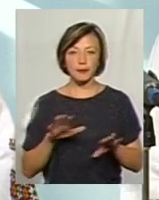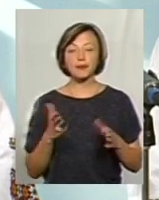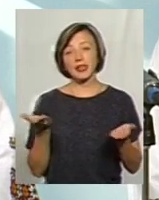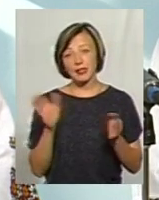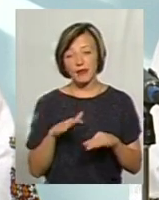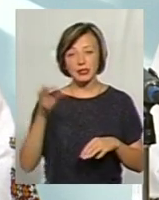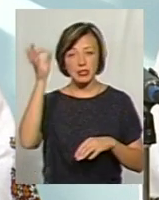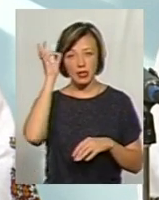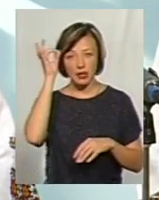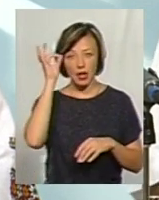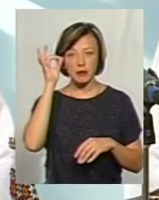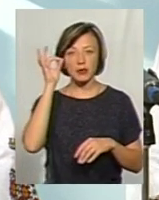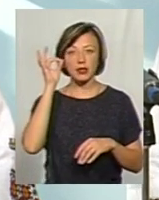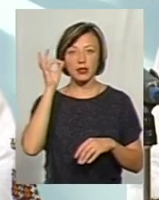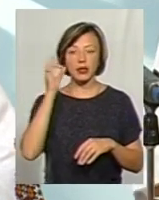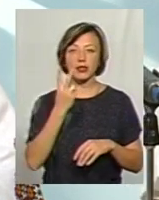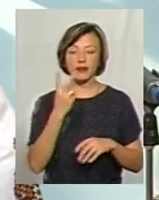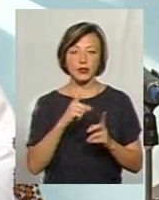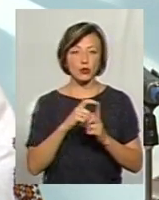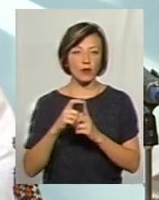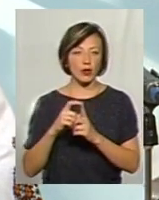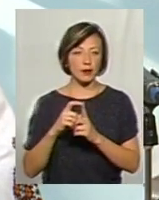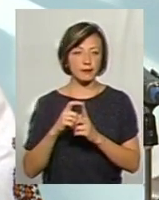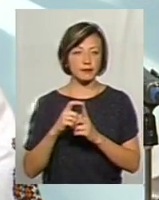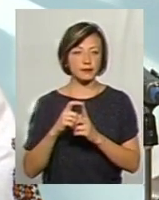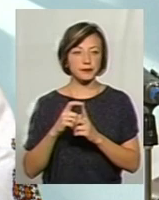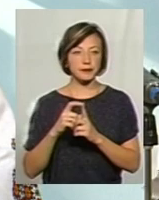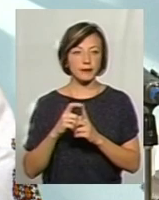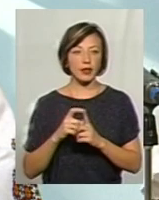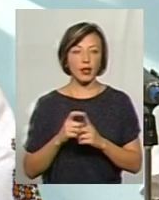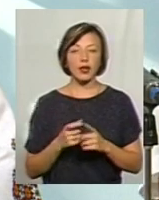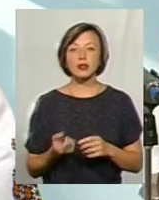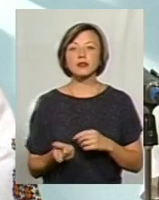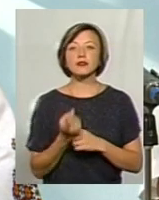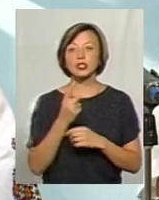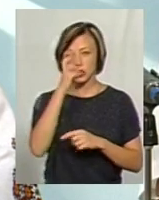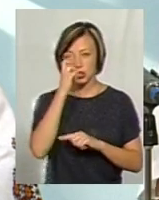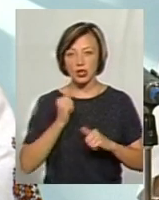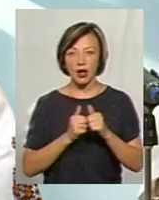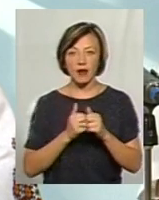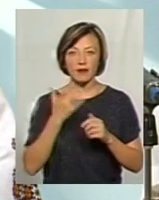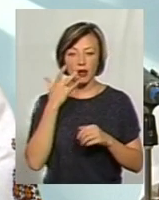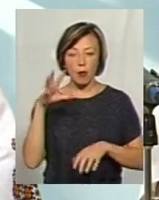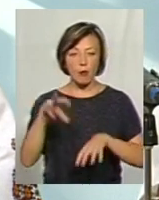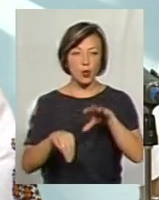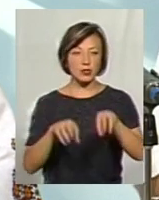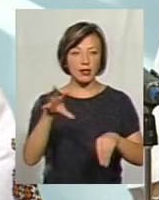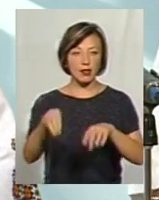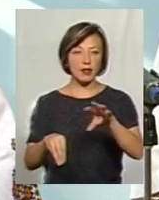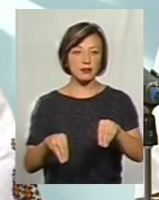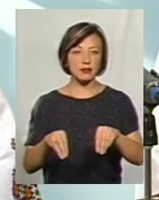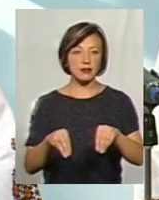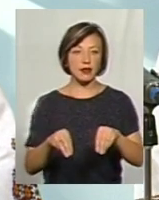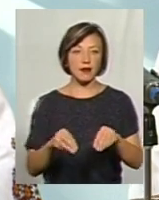Давайте згадаємо тільки два слова. З чого сформувалася держава? З тих поселенців, які не